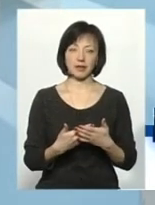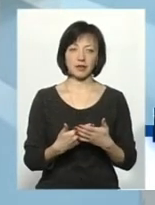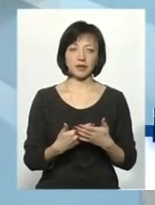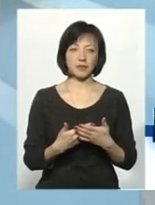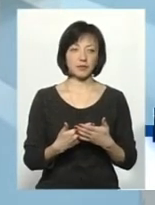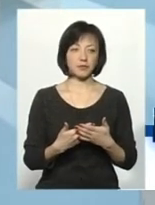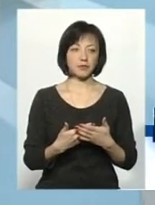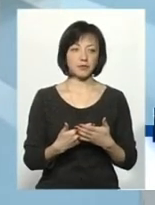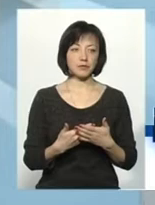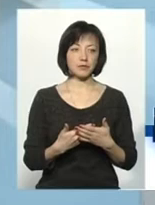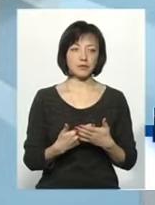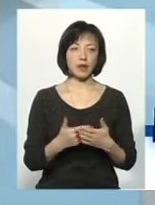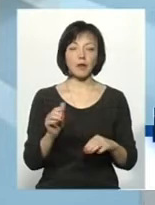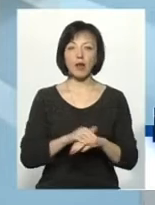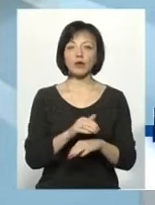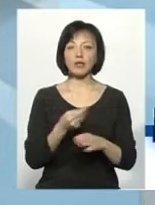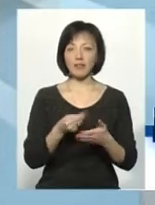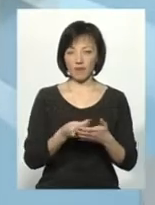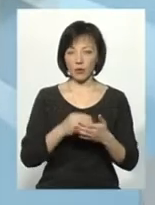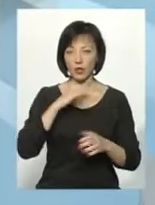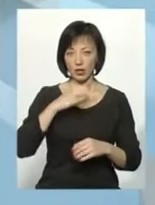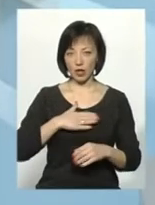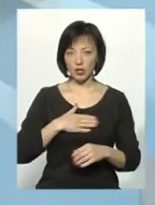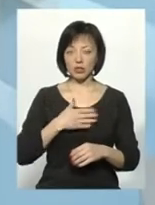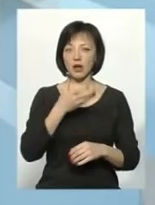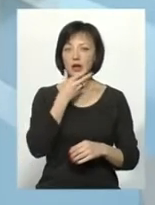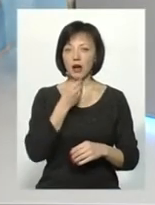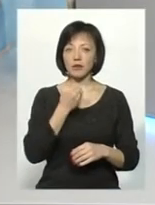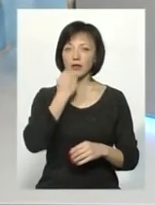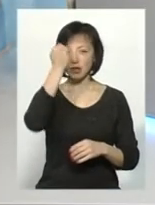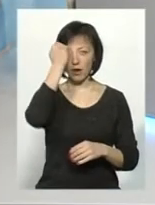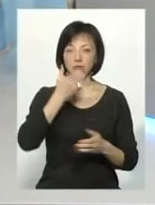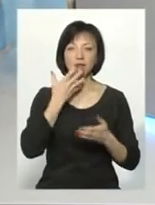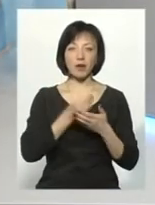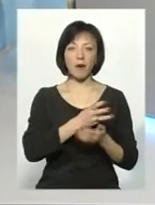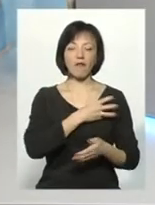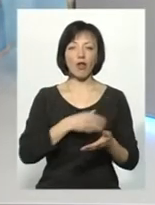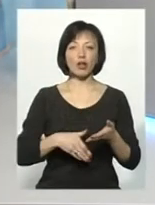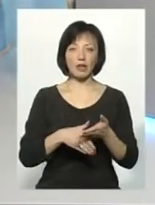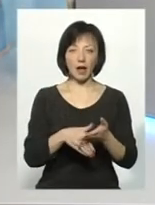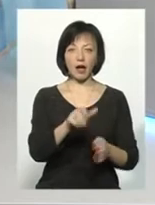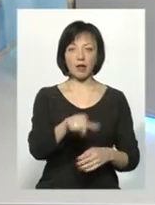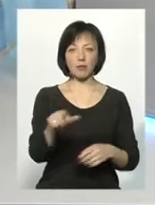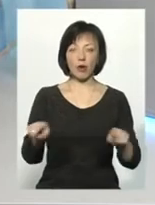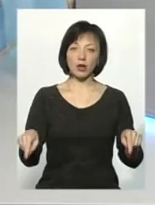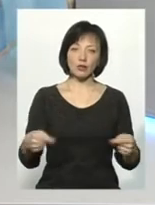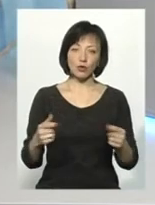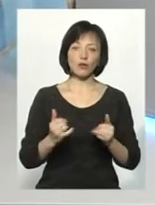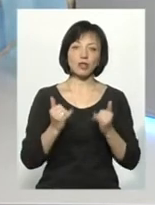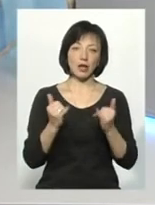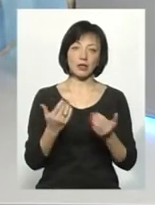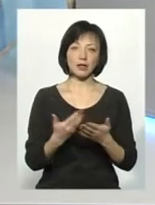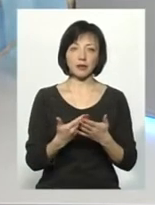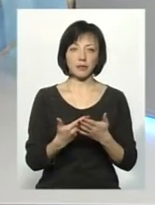Зокрема, благодійний фонд «Серце до серця» гарно дякує своїм волонтерам, організовуючи для них